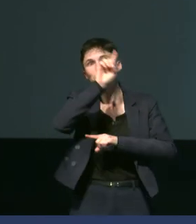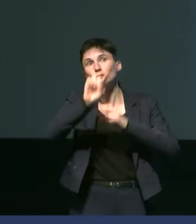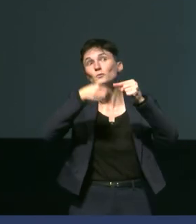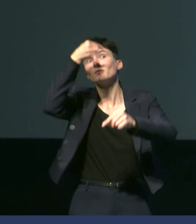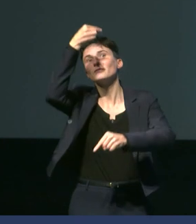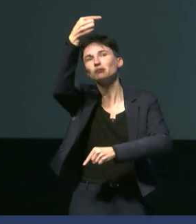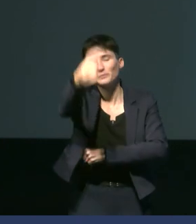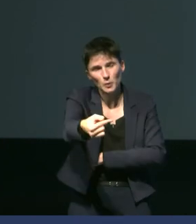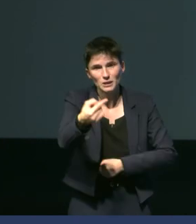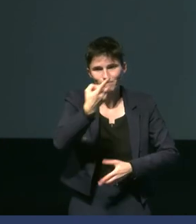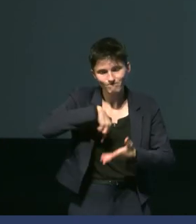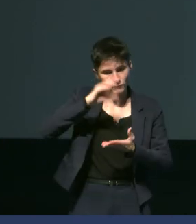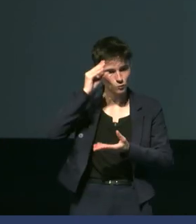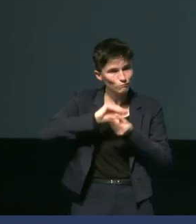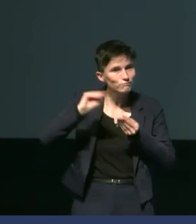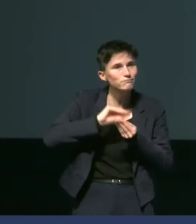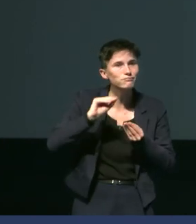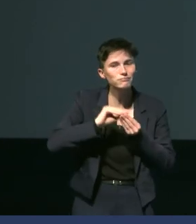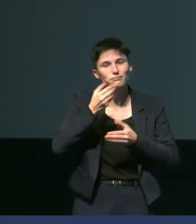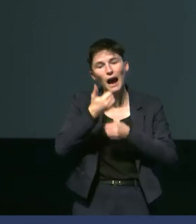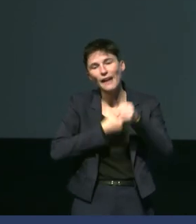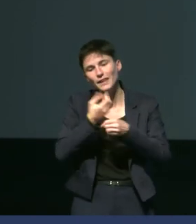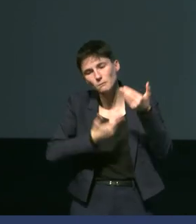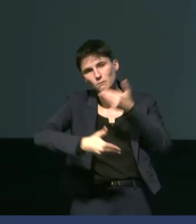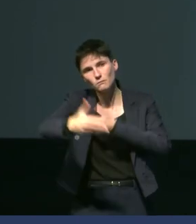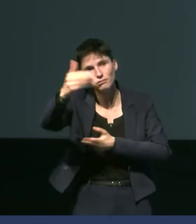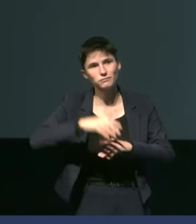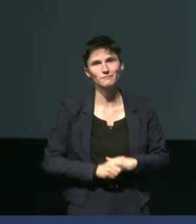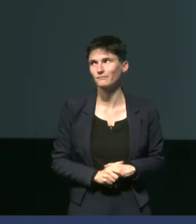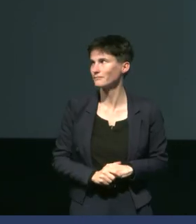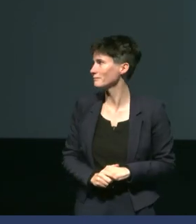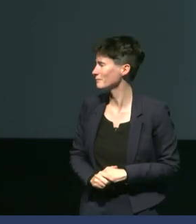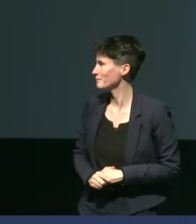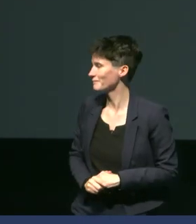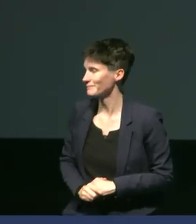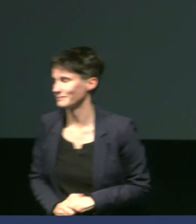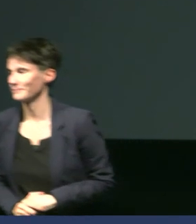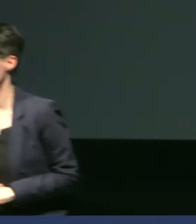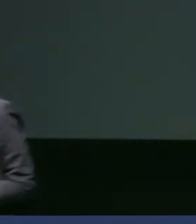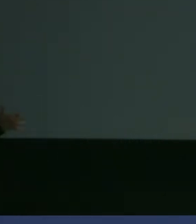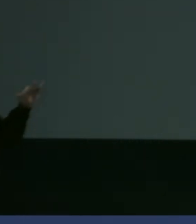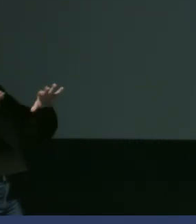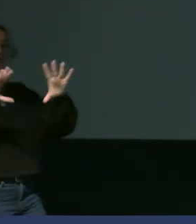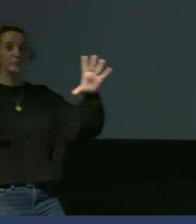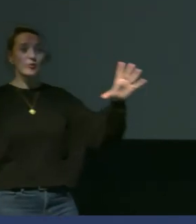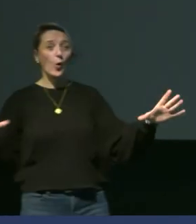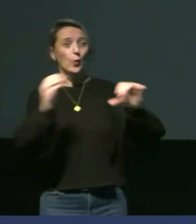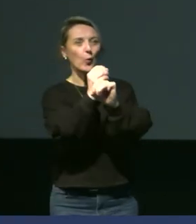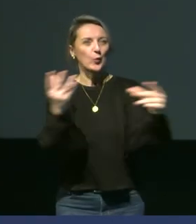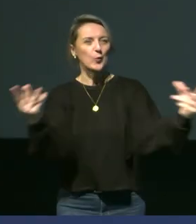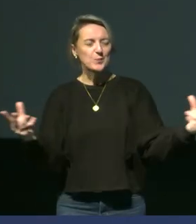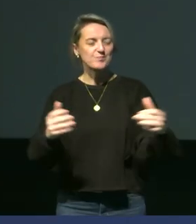qu'on se posera dans les années à venir. Pour conclure, on a vu que